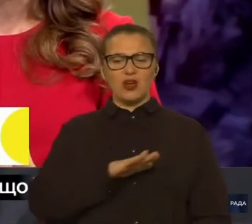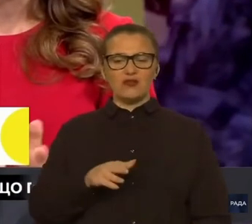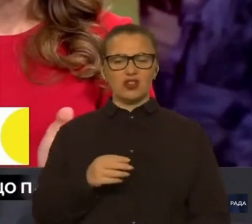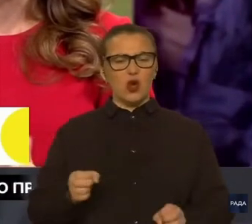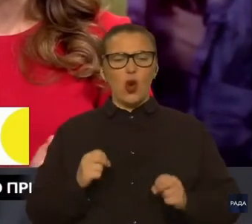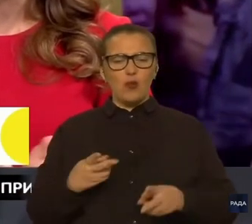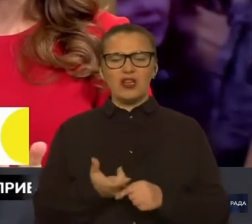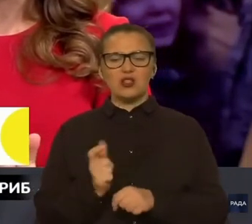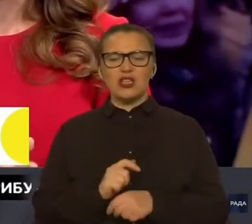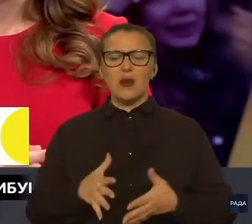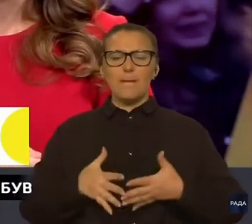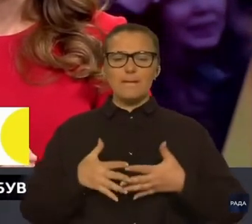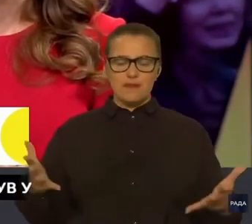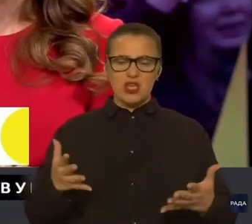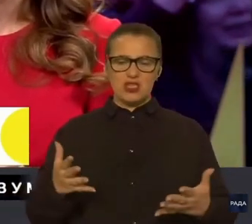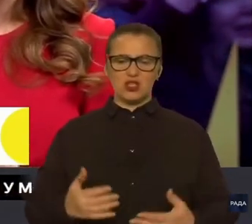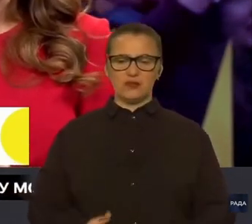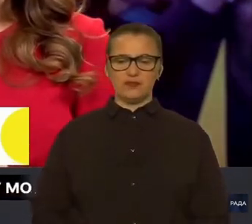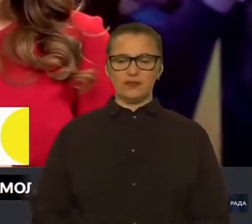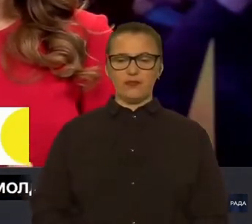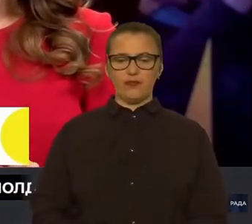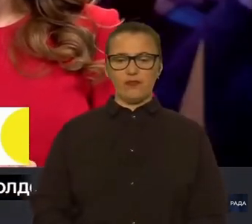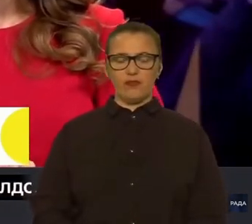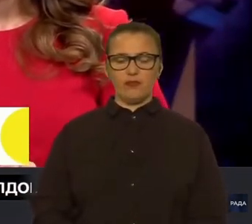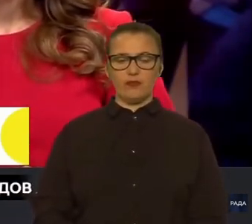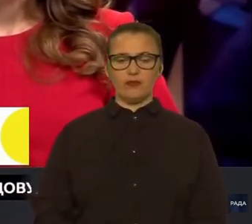російська авіація і керування авіабомби?